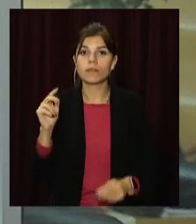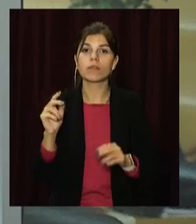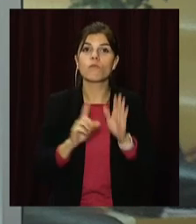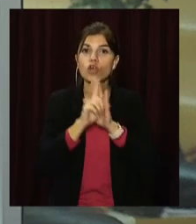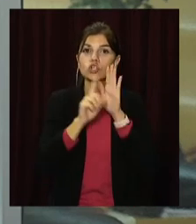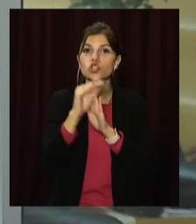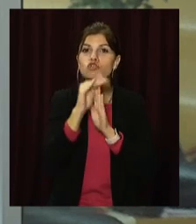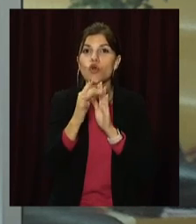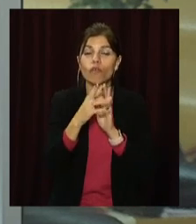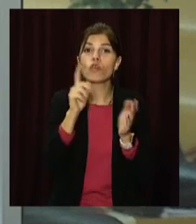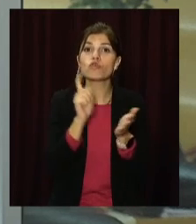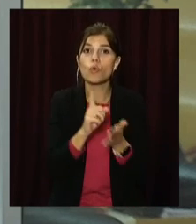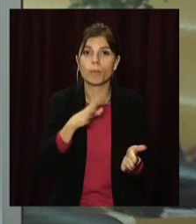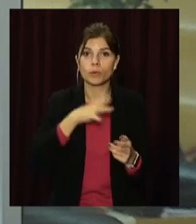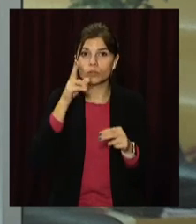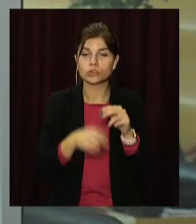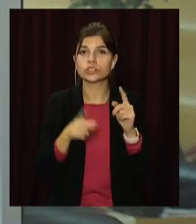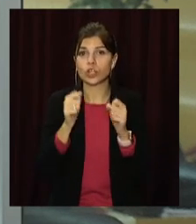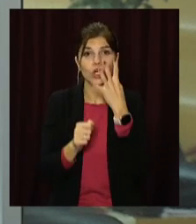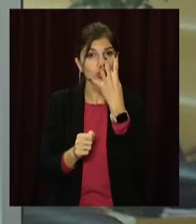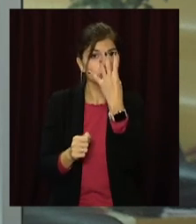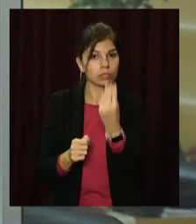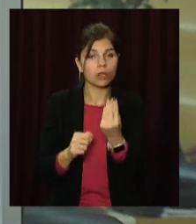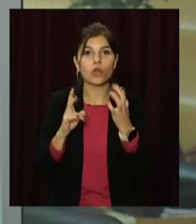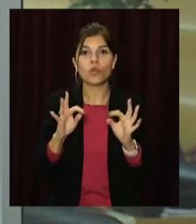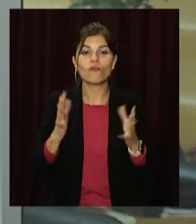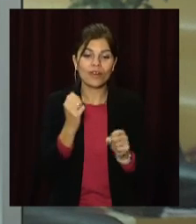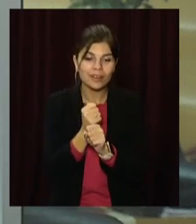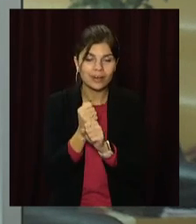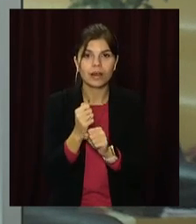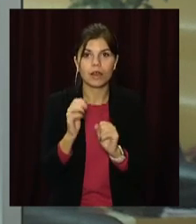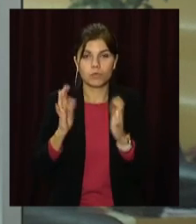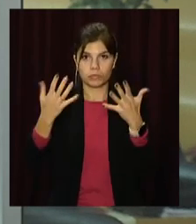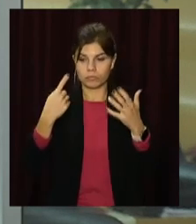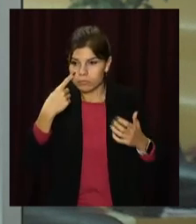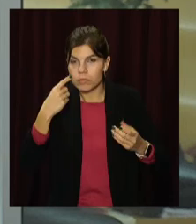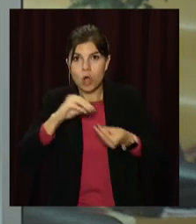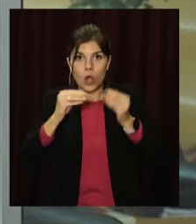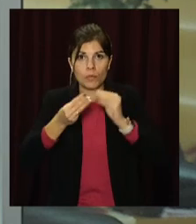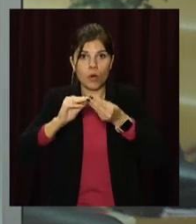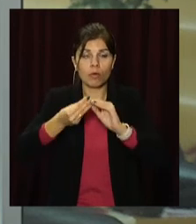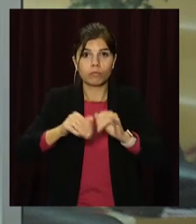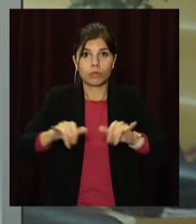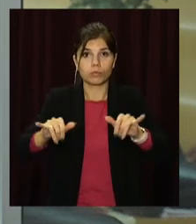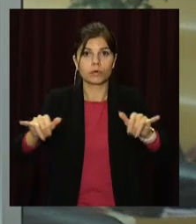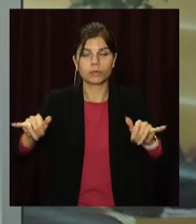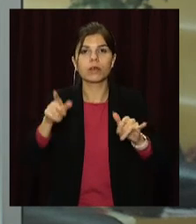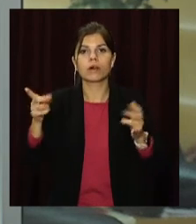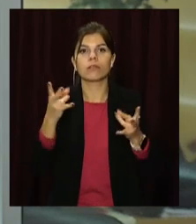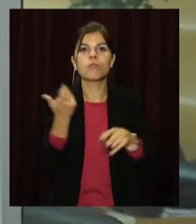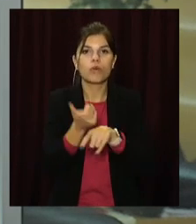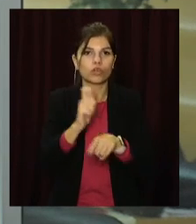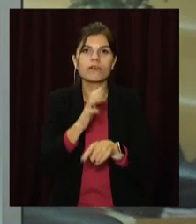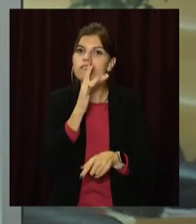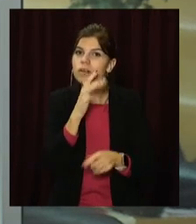початку жовтня і мали завершити за 4 дні. Та під час робіт виникли додаткові проблеми, на усунення яких знадобиться більше